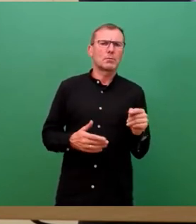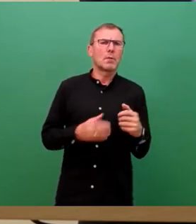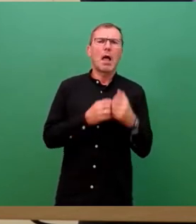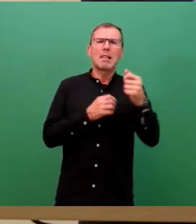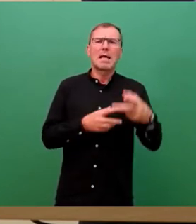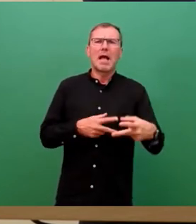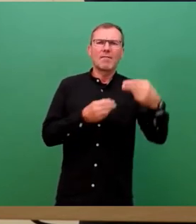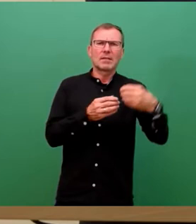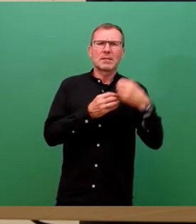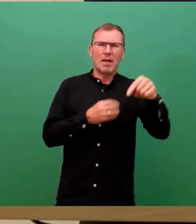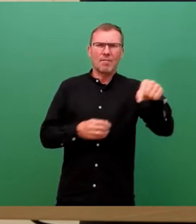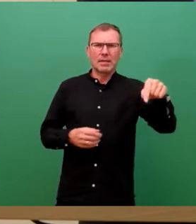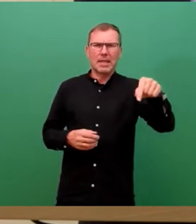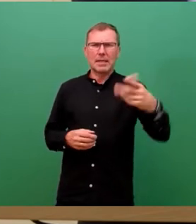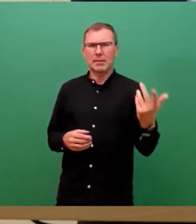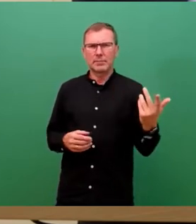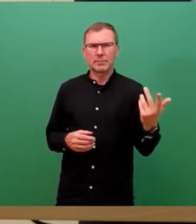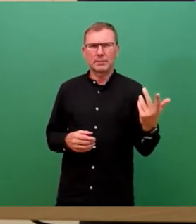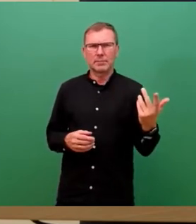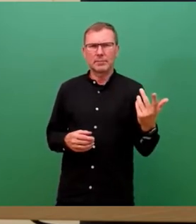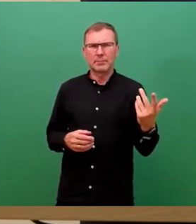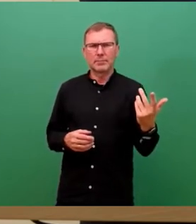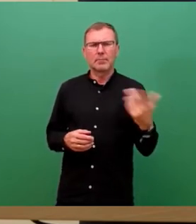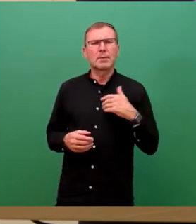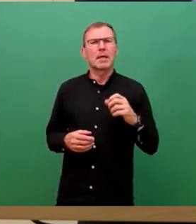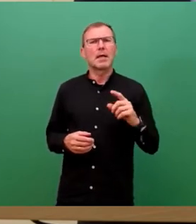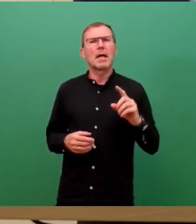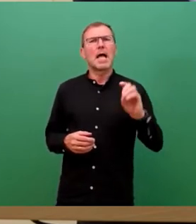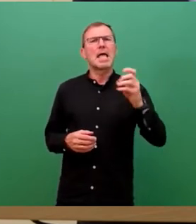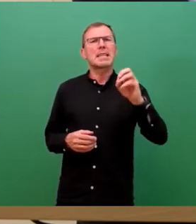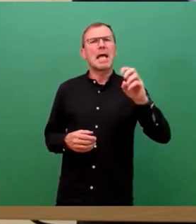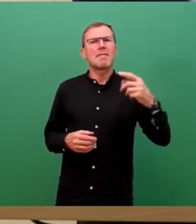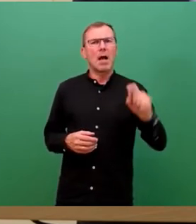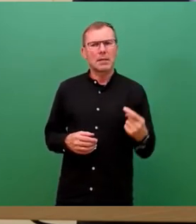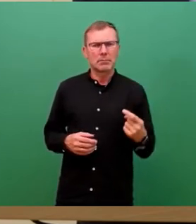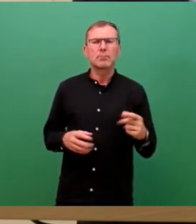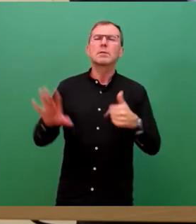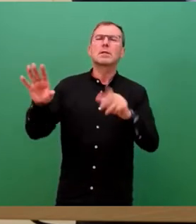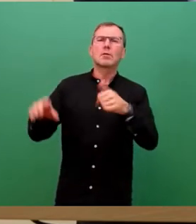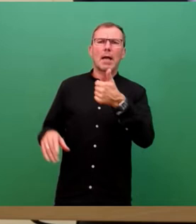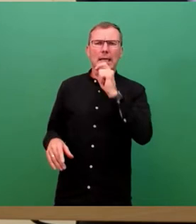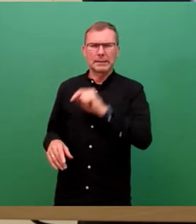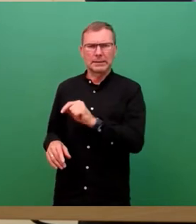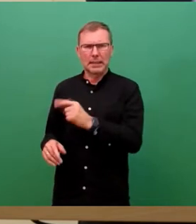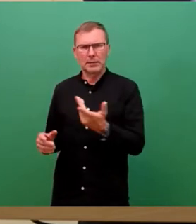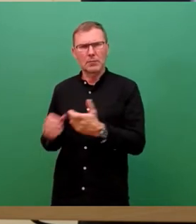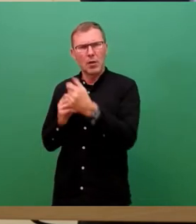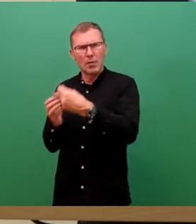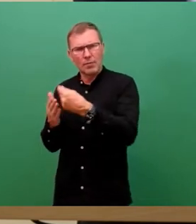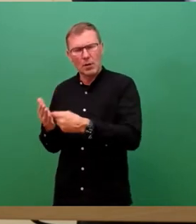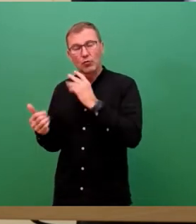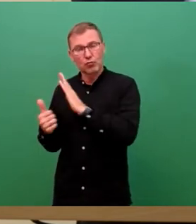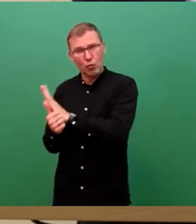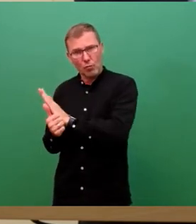haben mit der Drehwerk Enso, sind das 6,1 Cent. Das ist im Strombereich und im